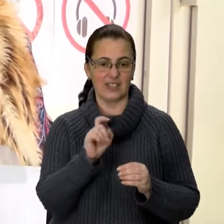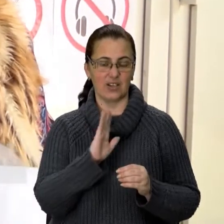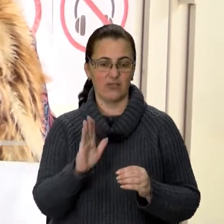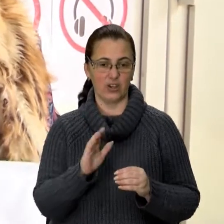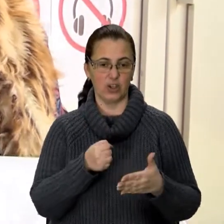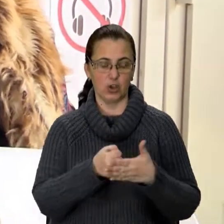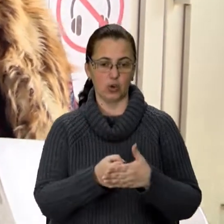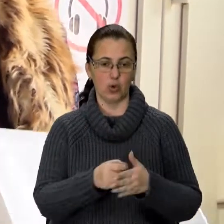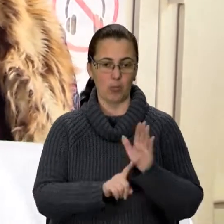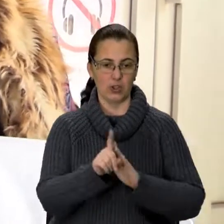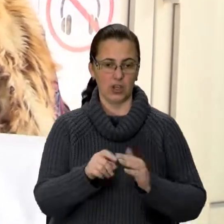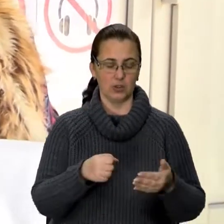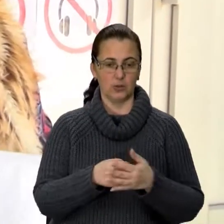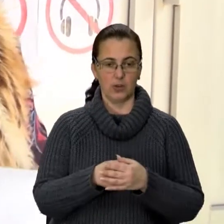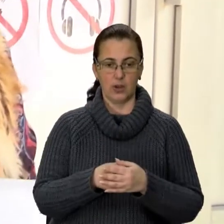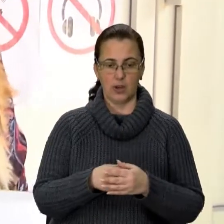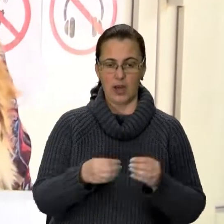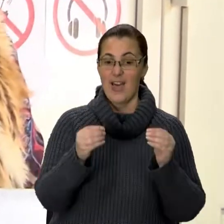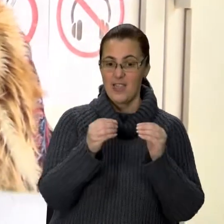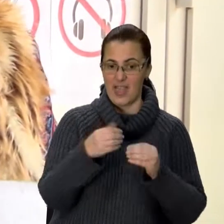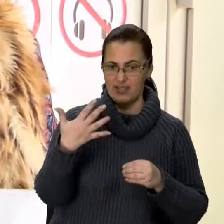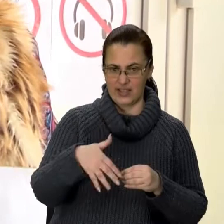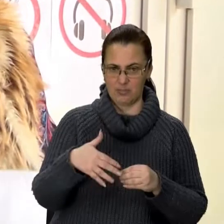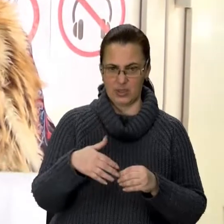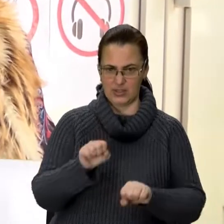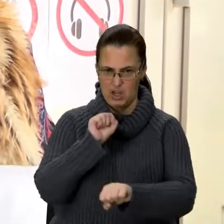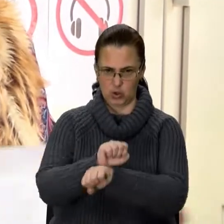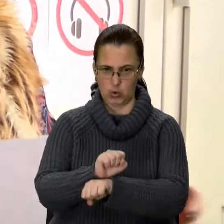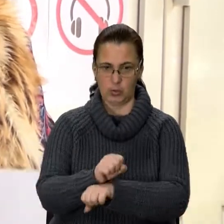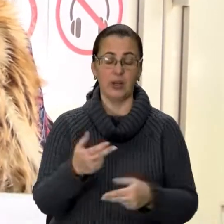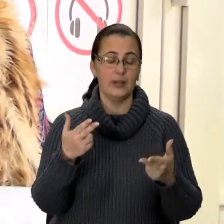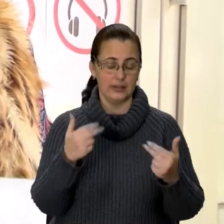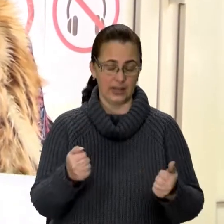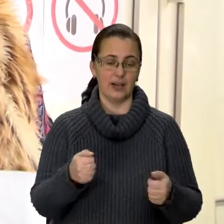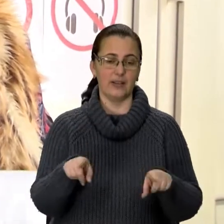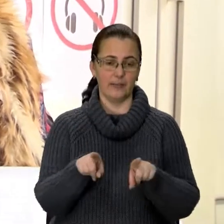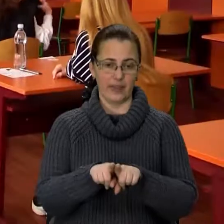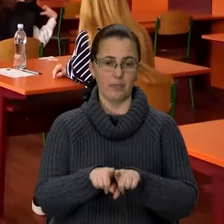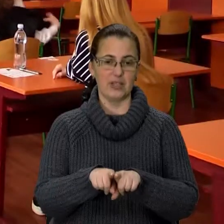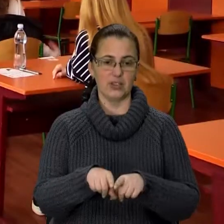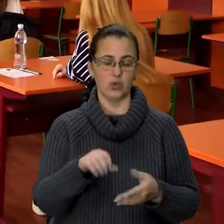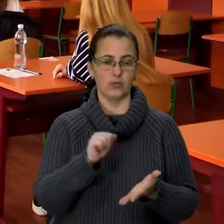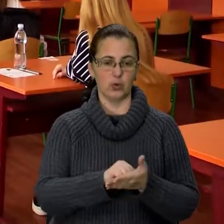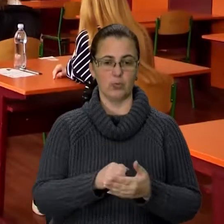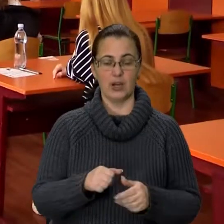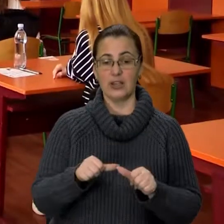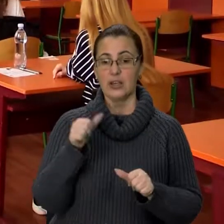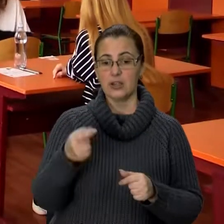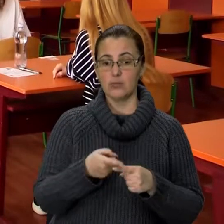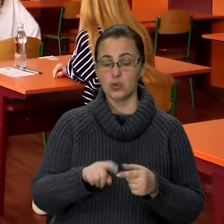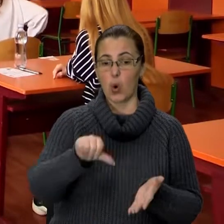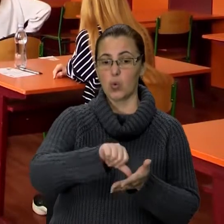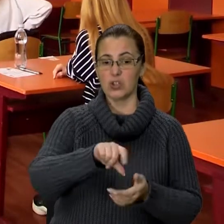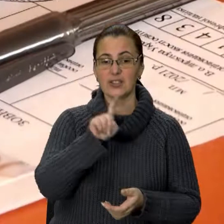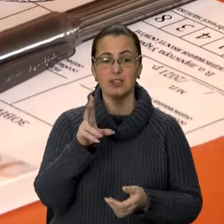до 11 години. Вже ніхто не зайде після 10.50? Так, після 10.50. Так написано в документі. Крім того, кожен з учасників